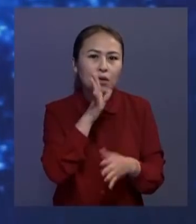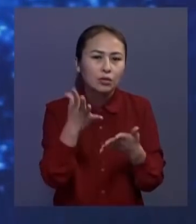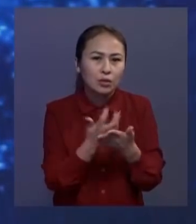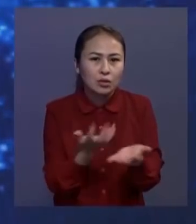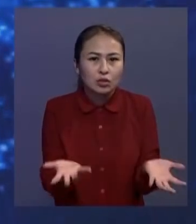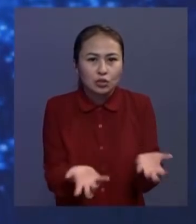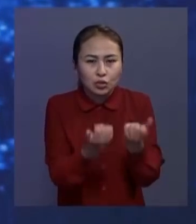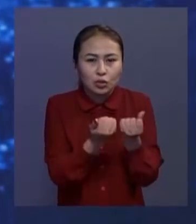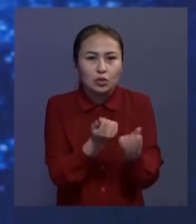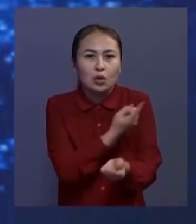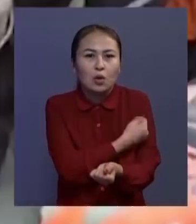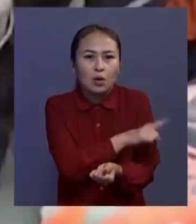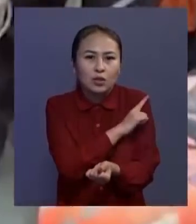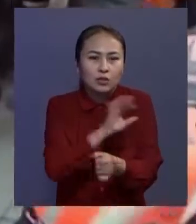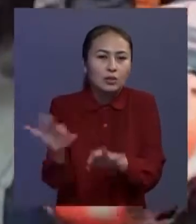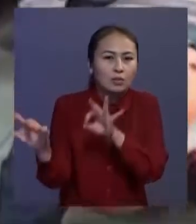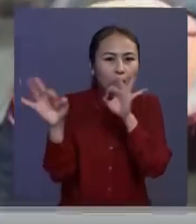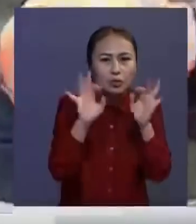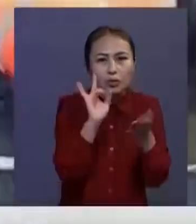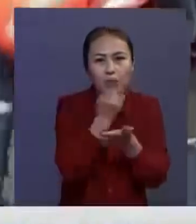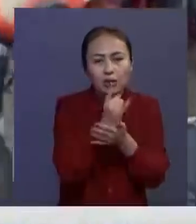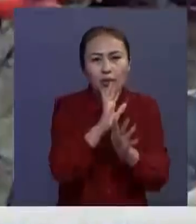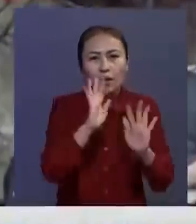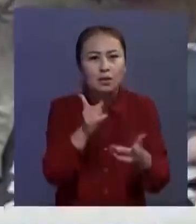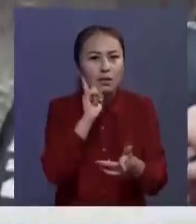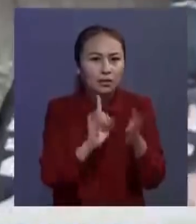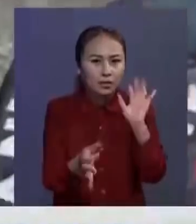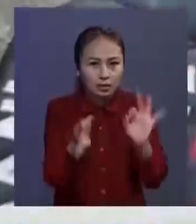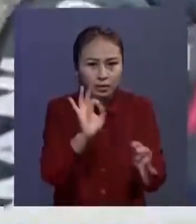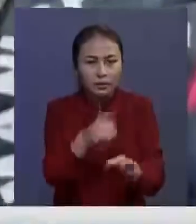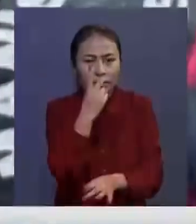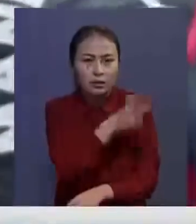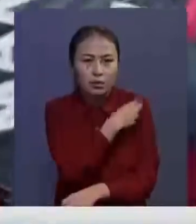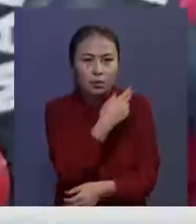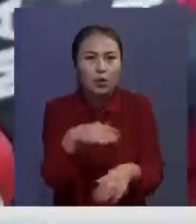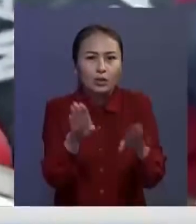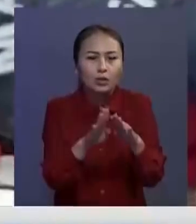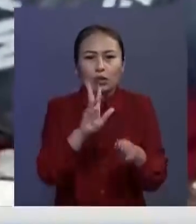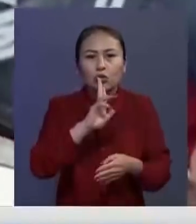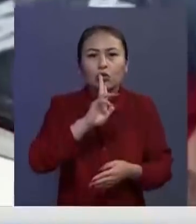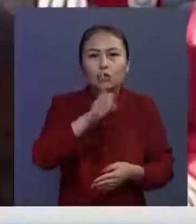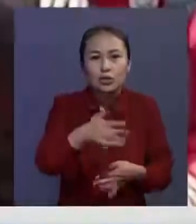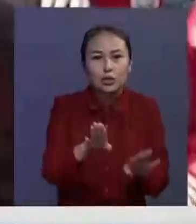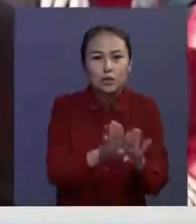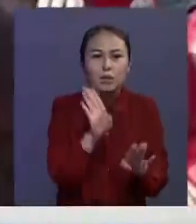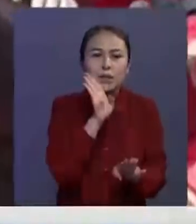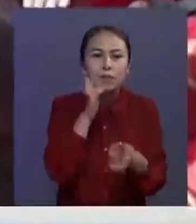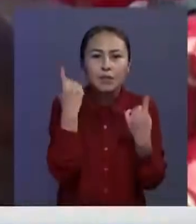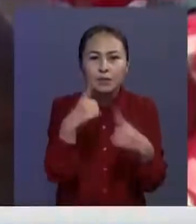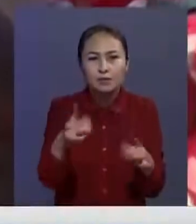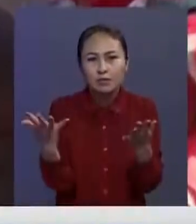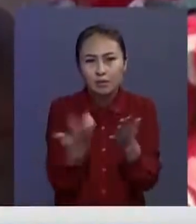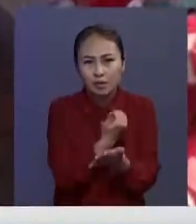қызбала құтқарылды. Шоғыл ауруқанаға жеткізілген бүлдіршінің жағдайы қанағаттан арлықтейді дәргерлер, бұған дейінде 3 жастағы